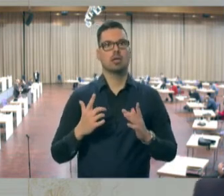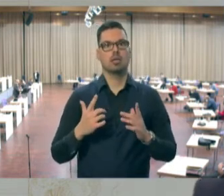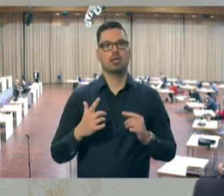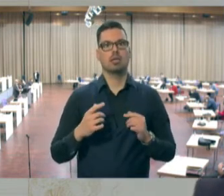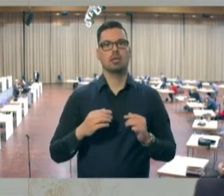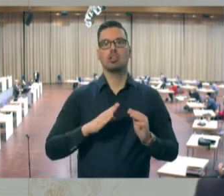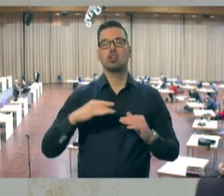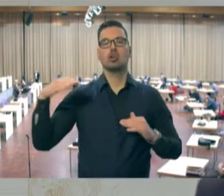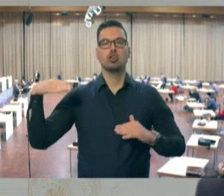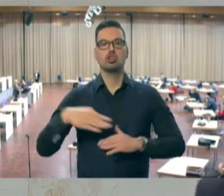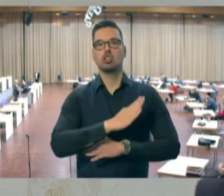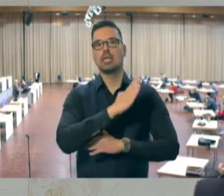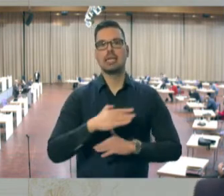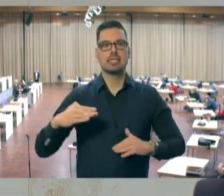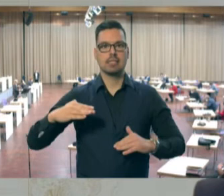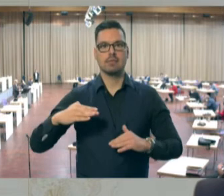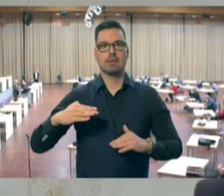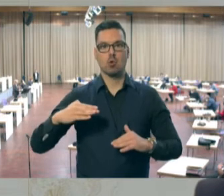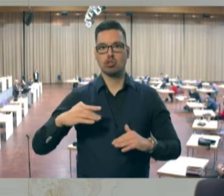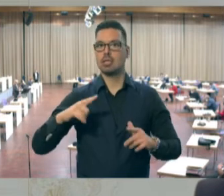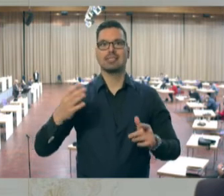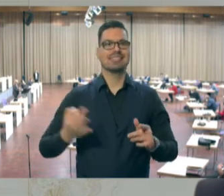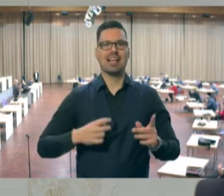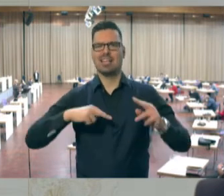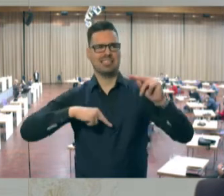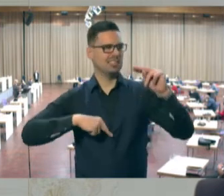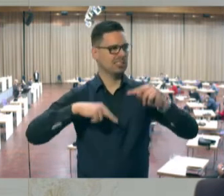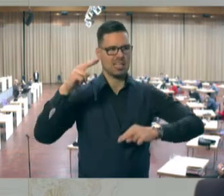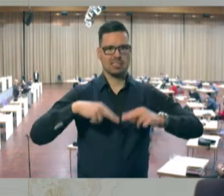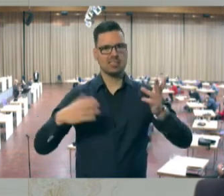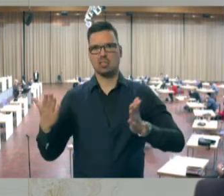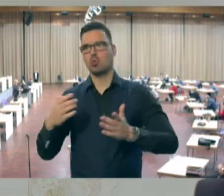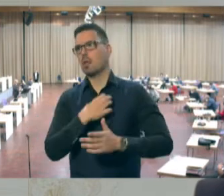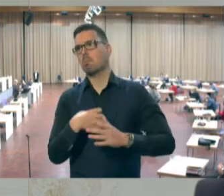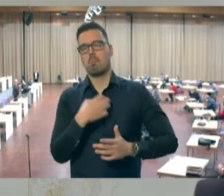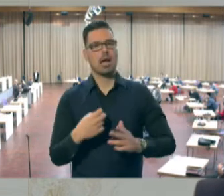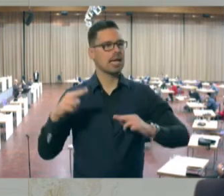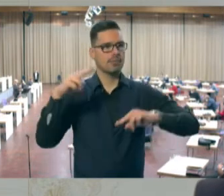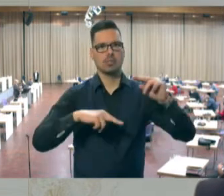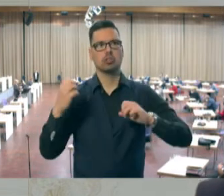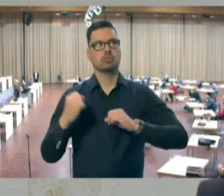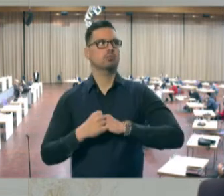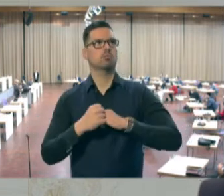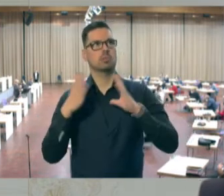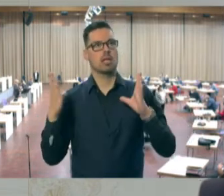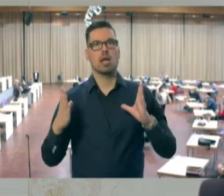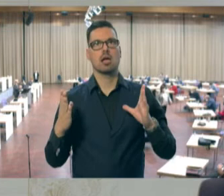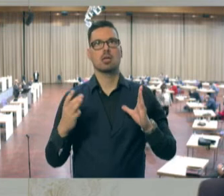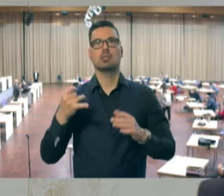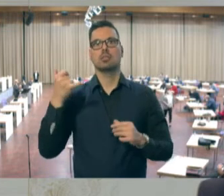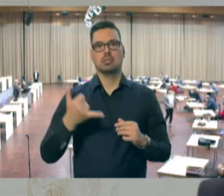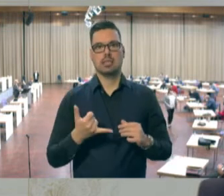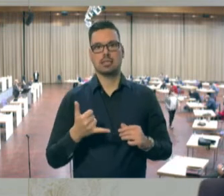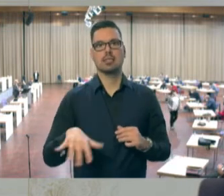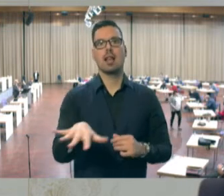-Holstein natürlich anders ist als im Saarland. Und im Saarland natürlich anders ist als in Bayern. So, inzwischen spricht man von